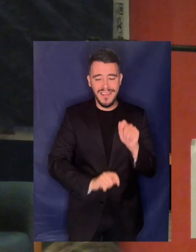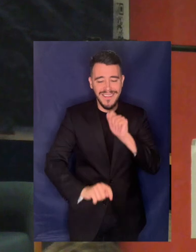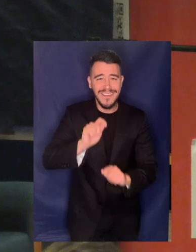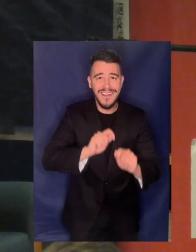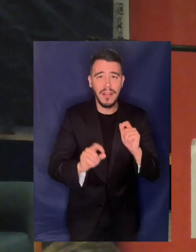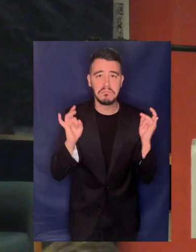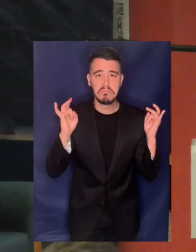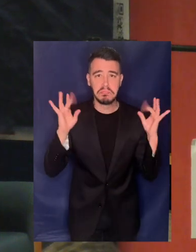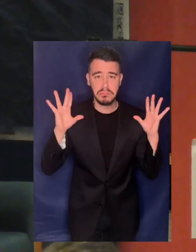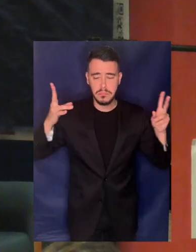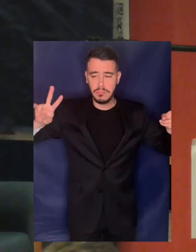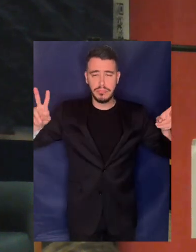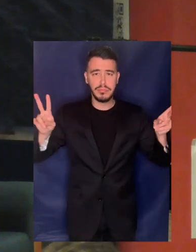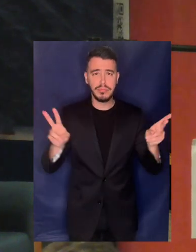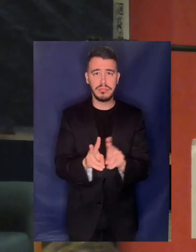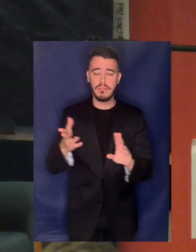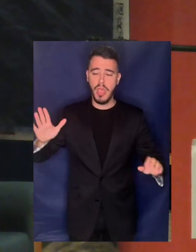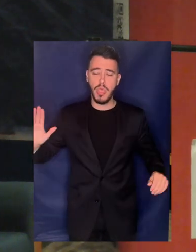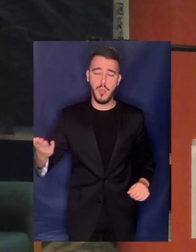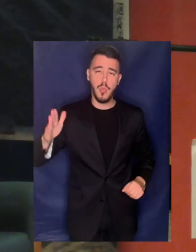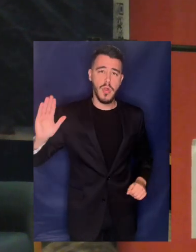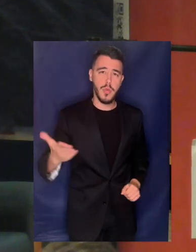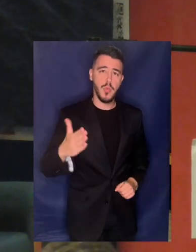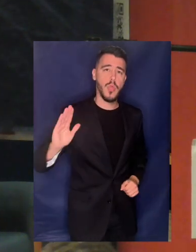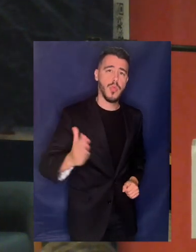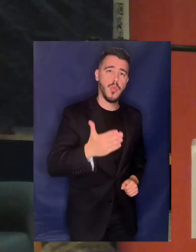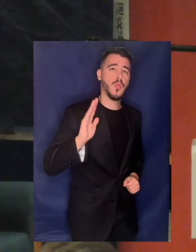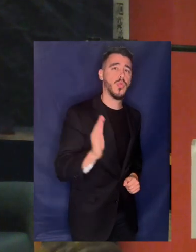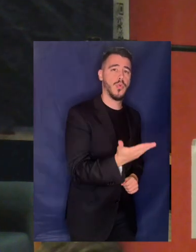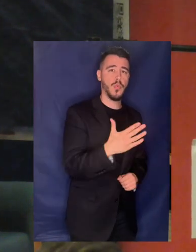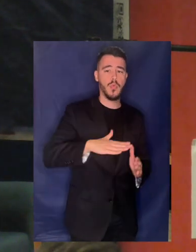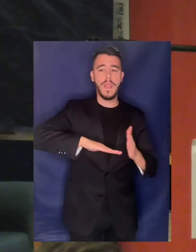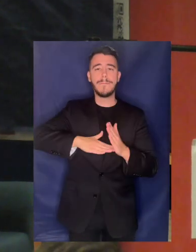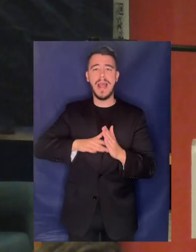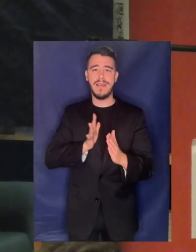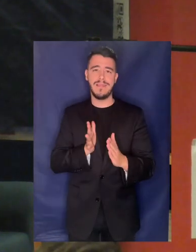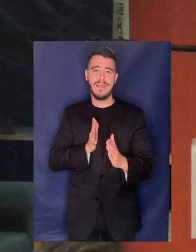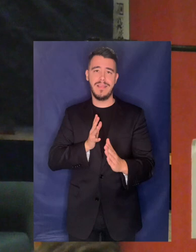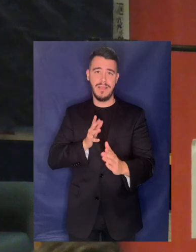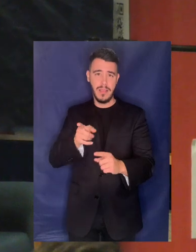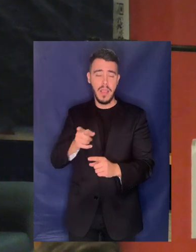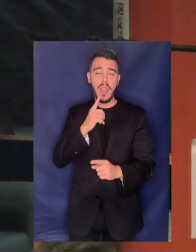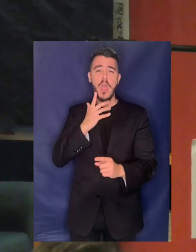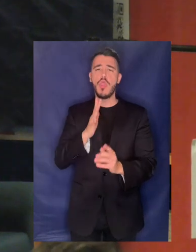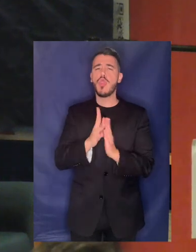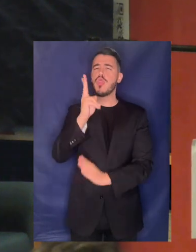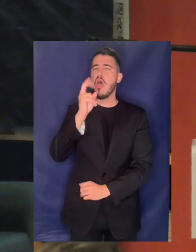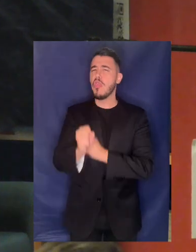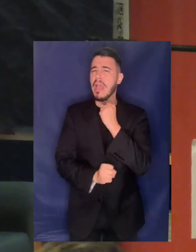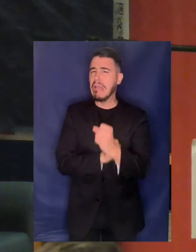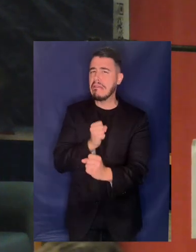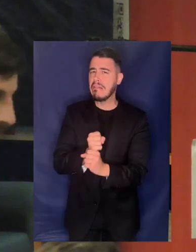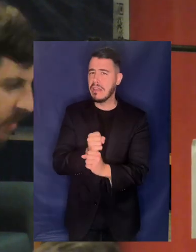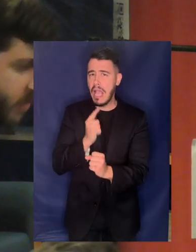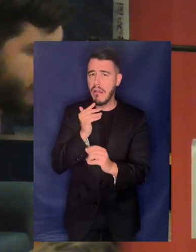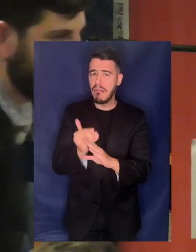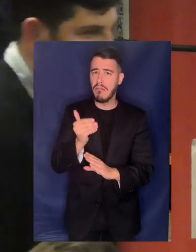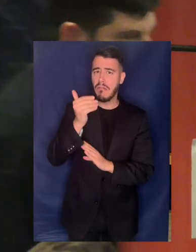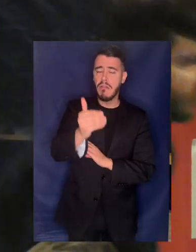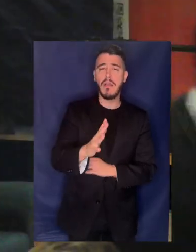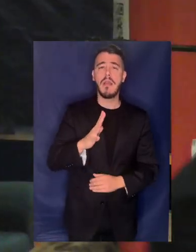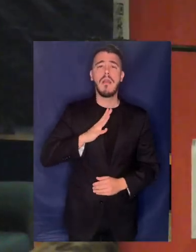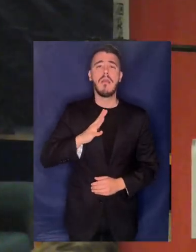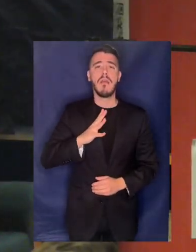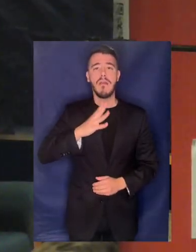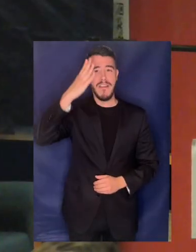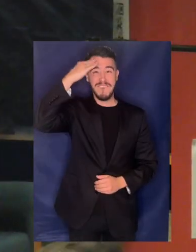.000 άτομα του προσωπικού έχασαν την δουλειά τους και εκεί, σχεδόν 12 χρόνια μετά οι πολίτες μπήκαν σε